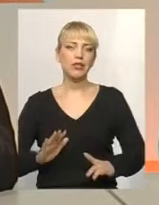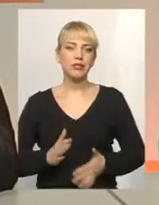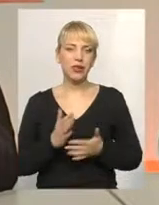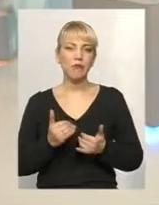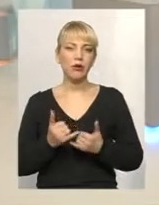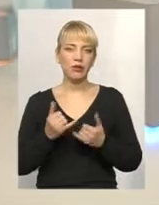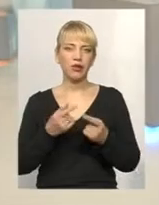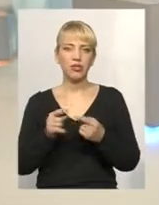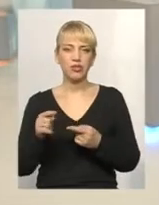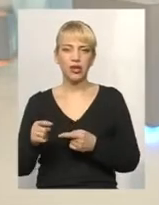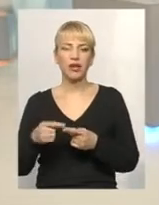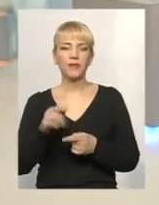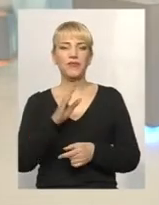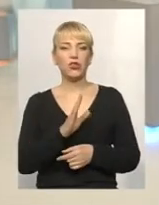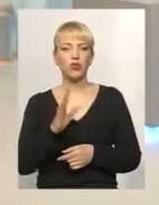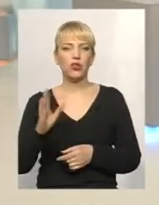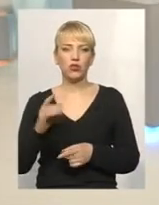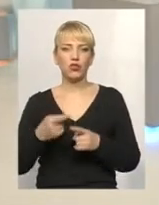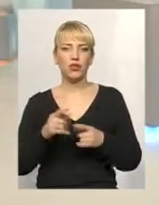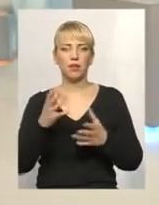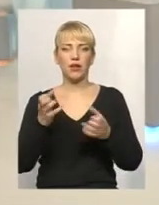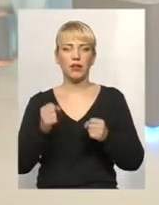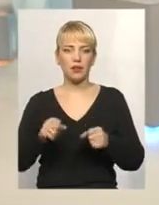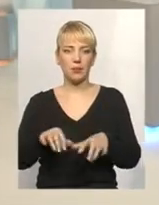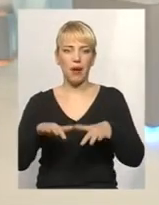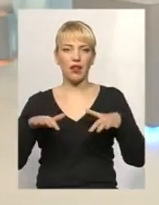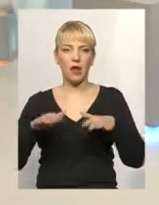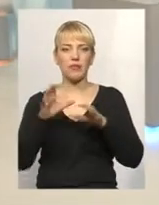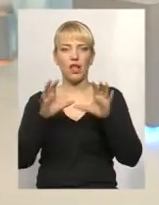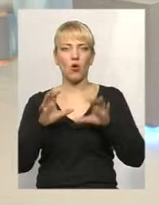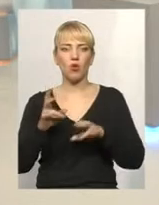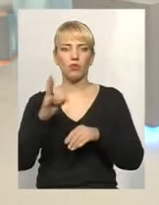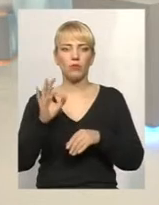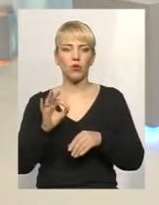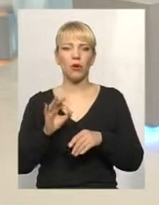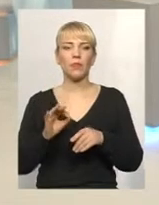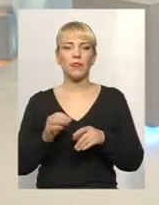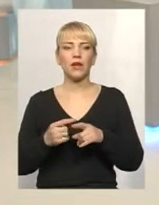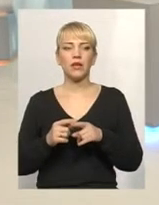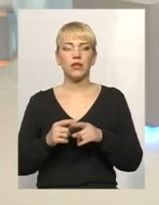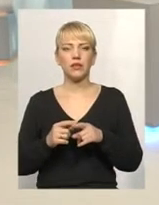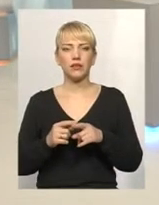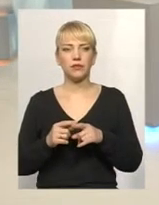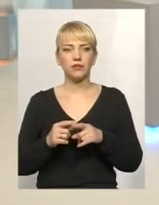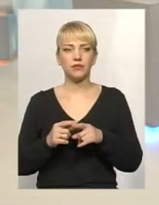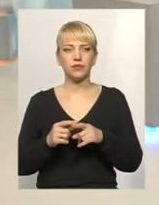Віктор Леонідович, прийнятий парламентом закон про повне роздержавлення житлово-комунальної сфери,